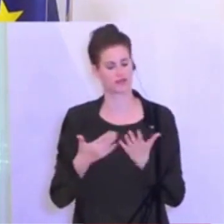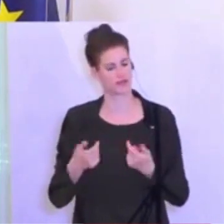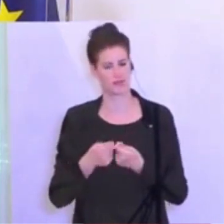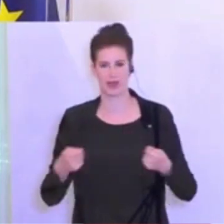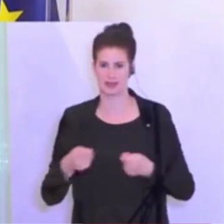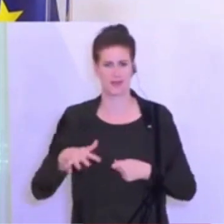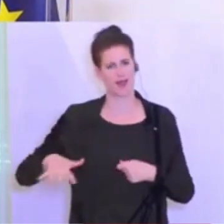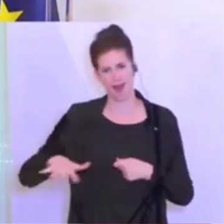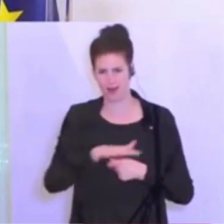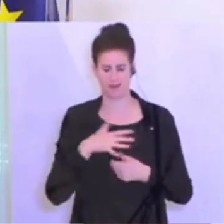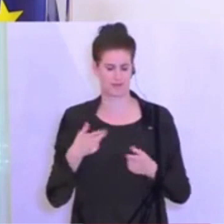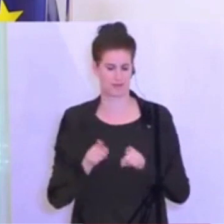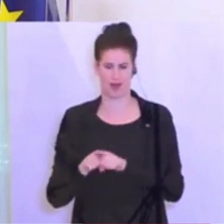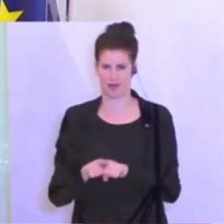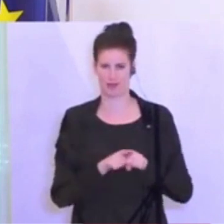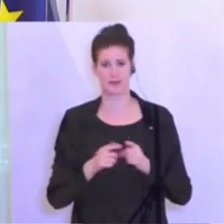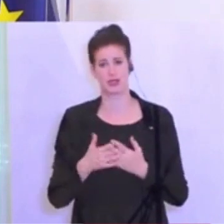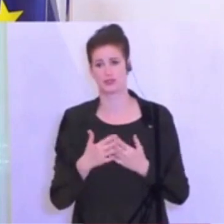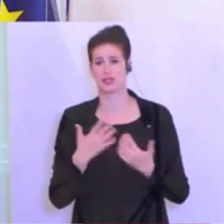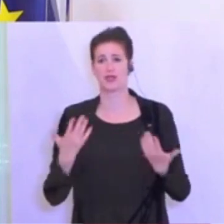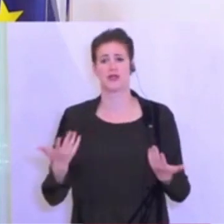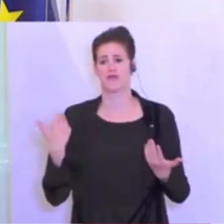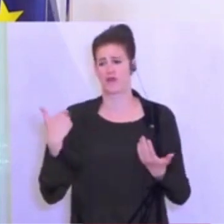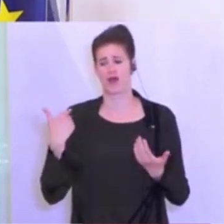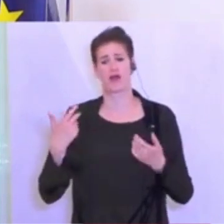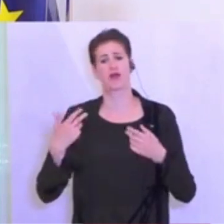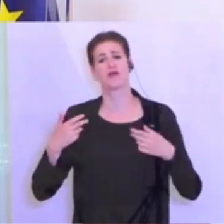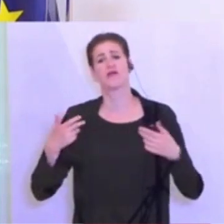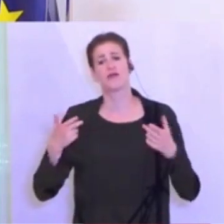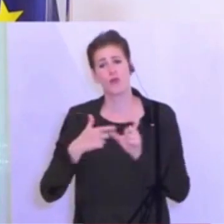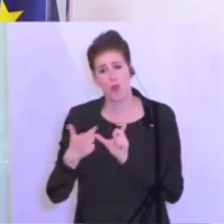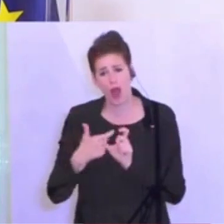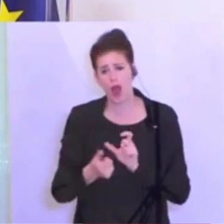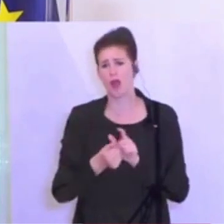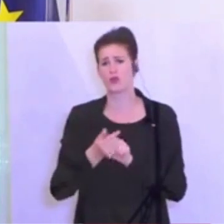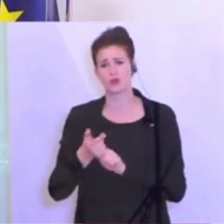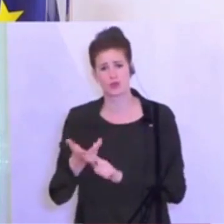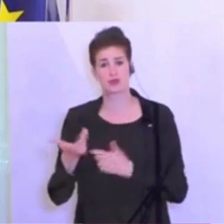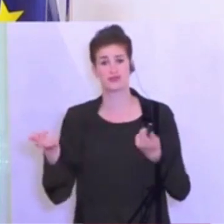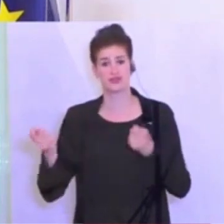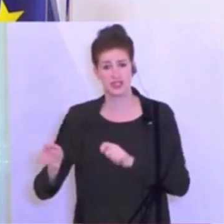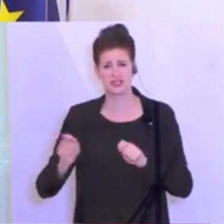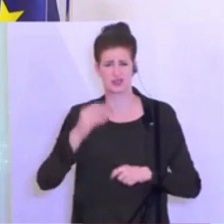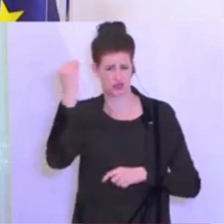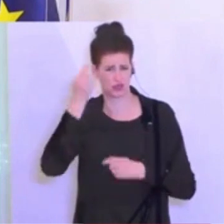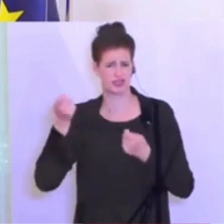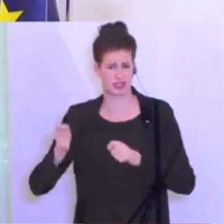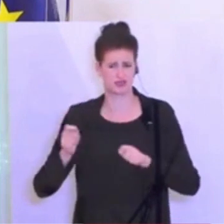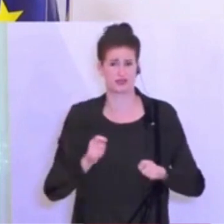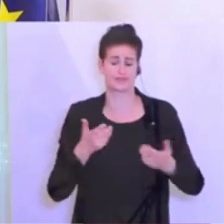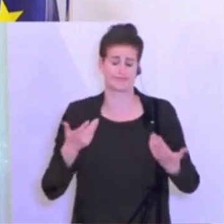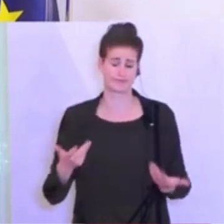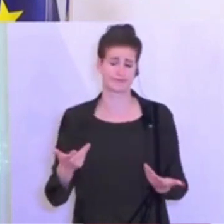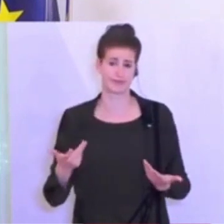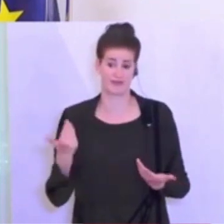die Schließungen der Geschäfte, die Schließungen der Restaurants, die Schließungen der Schulen. Und das gilt natürlich